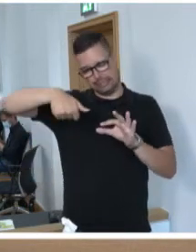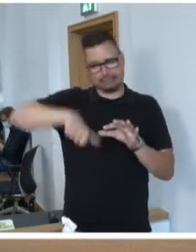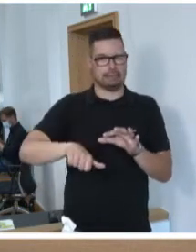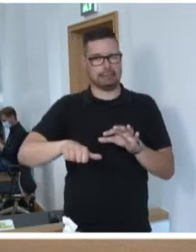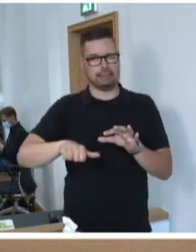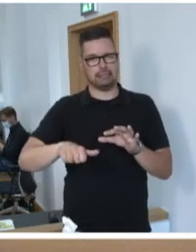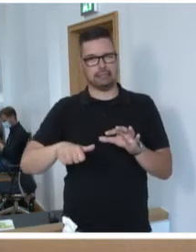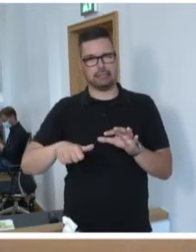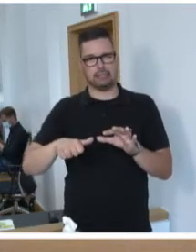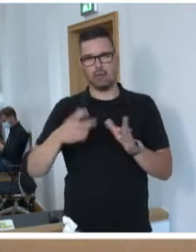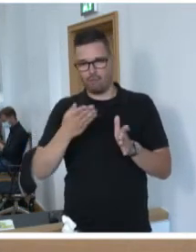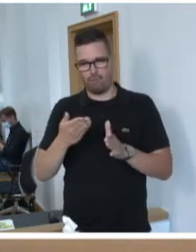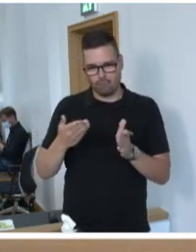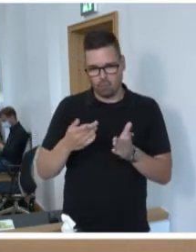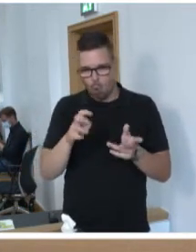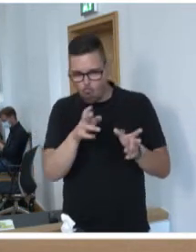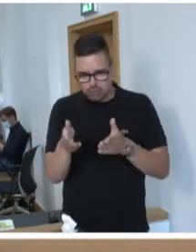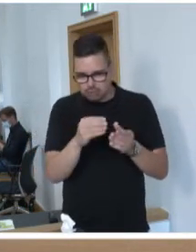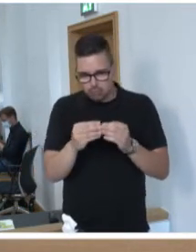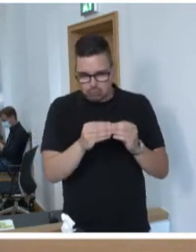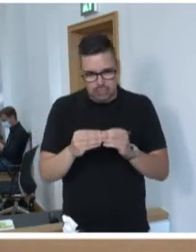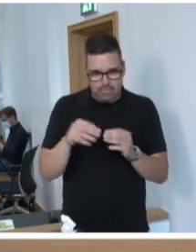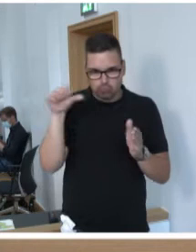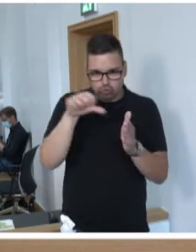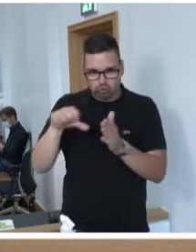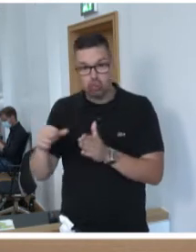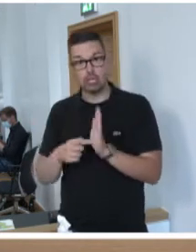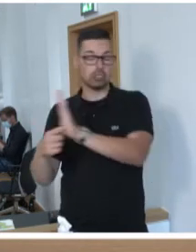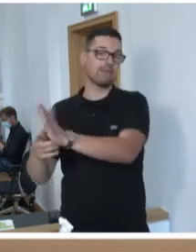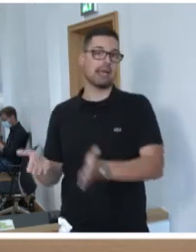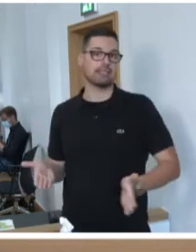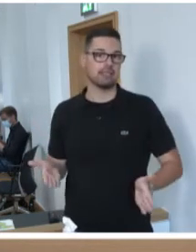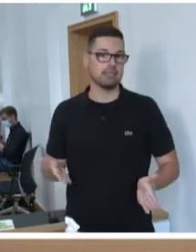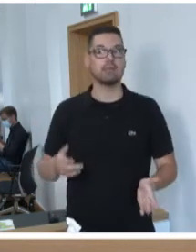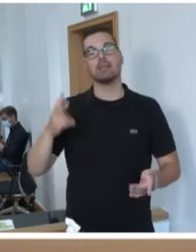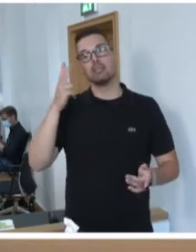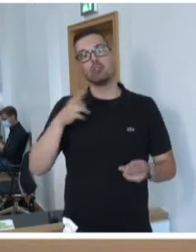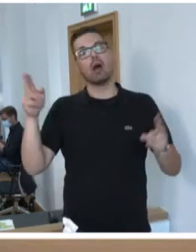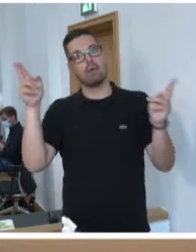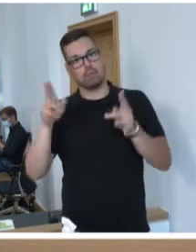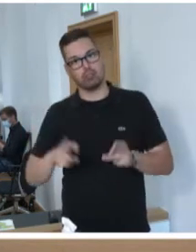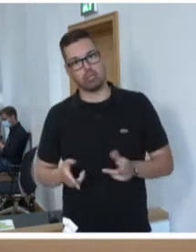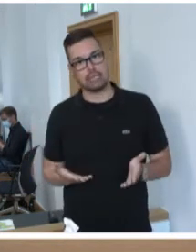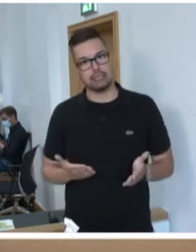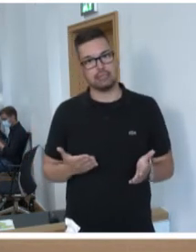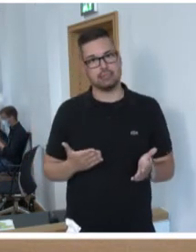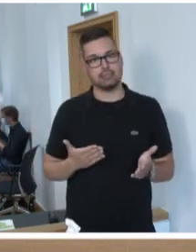wo es hakt. Wir werden auf Defizite hinweisen. Aber wir beschränken uns nicht nur auf die Rolle